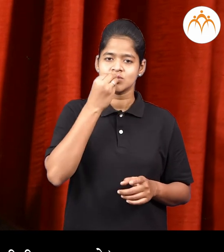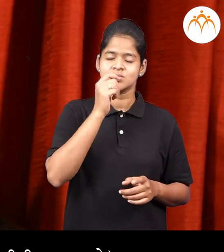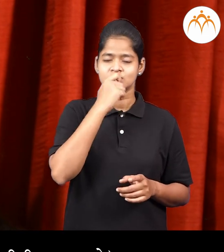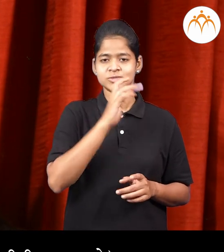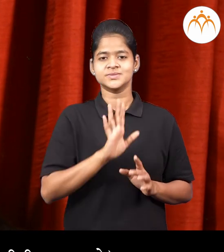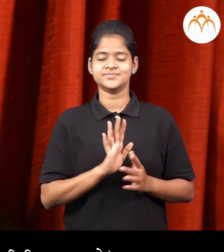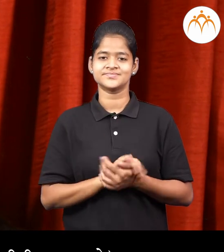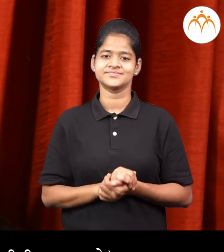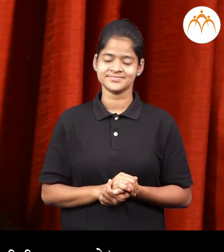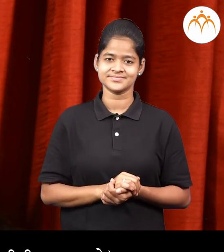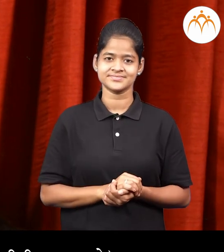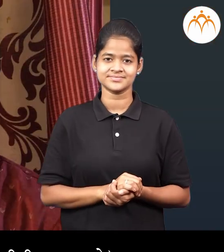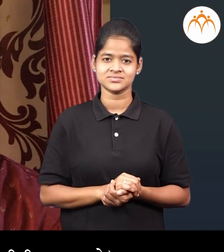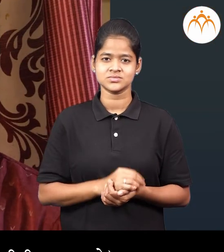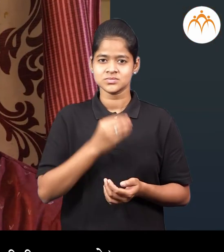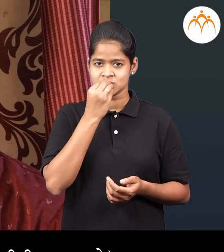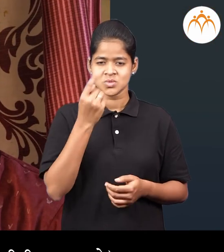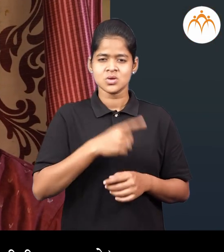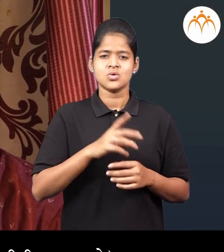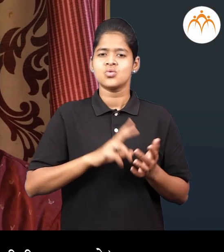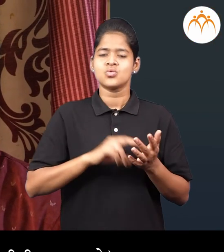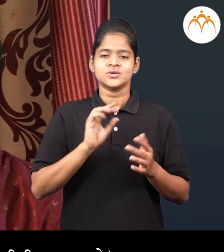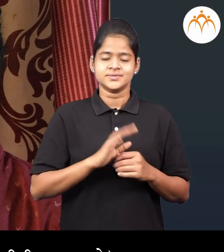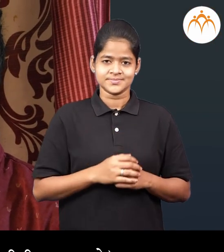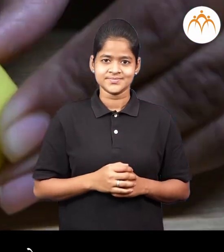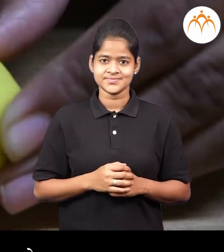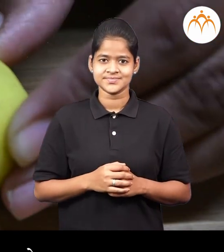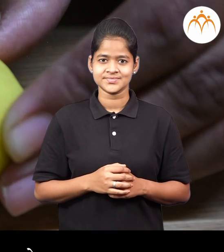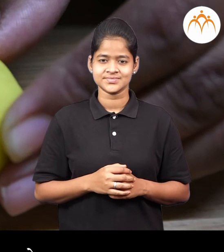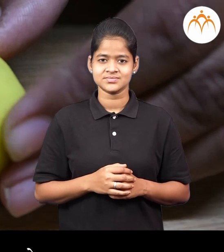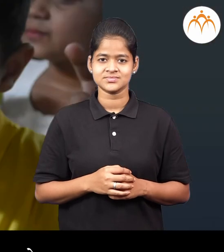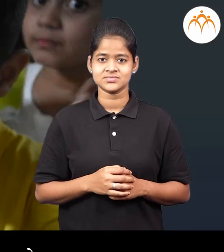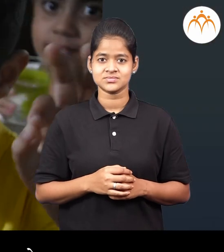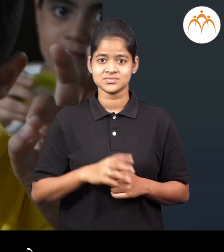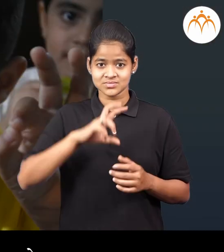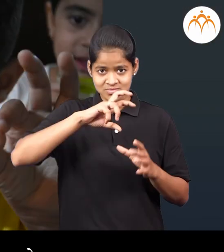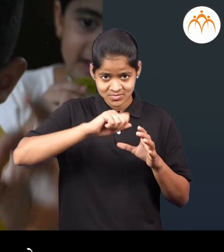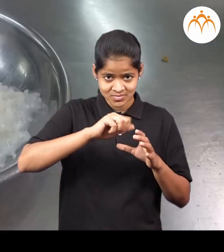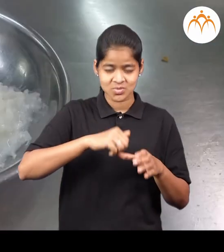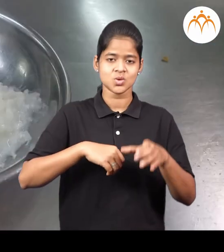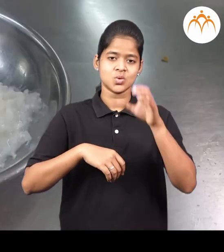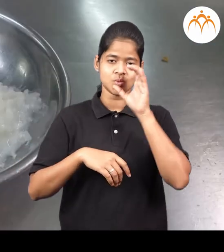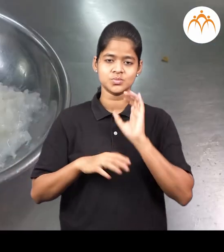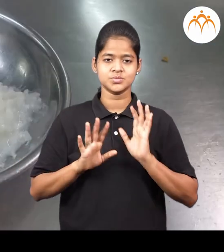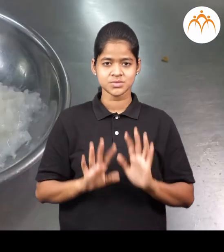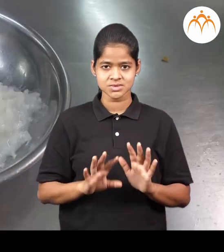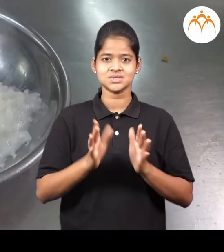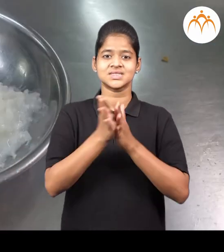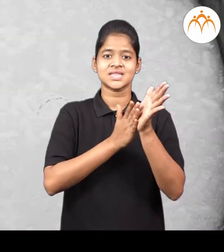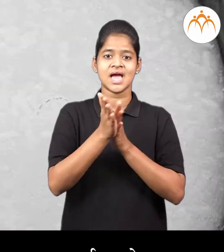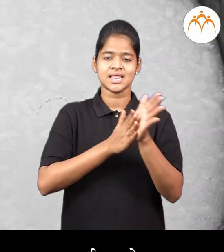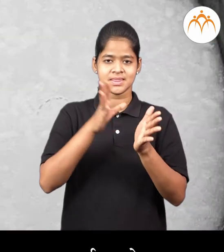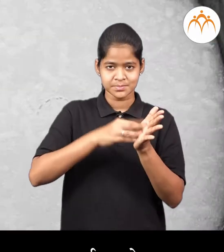लंगन करावे, पंजेच काही ही खाव नए लिम्बाचे सर्वत प्यावे, दही भात खावा,